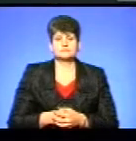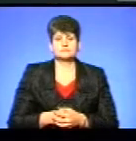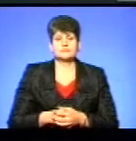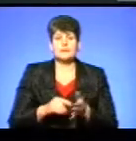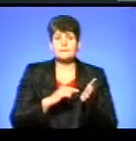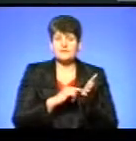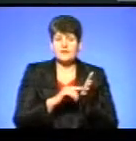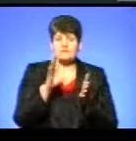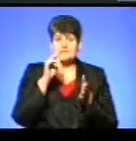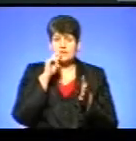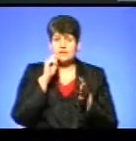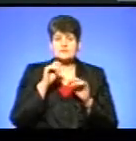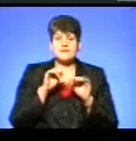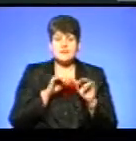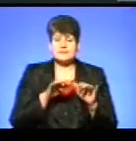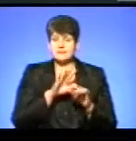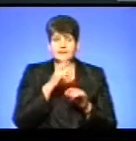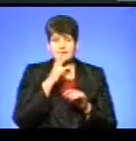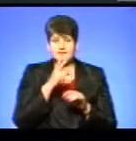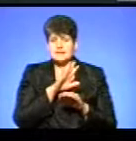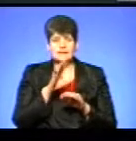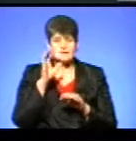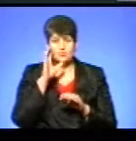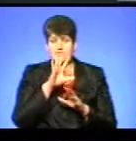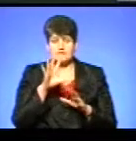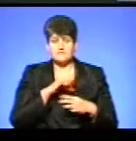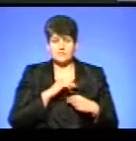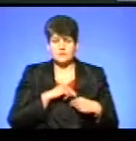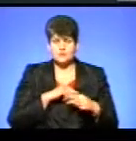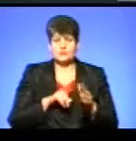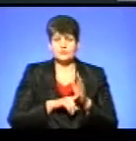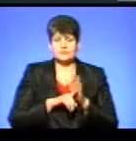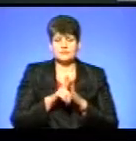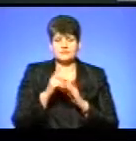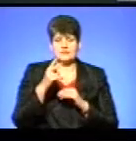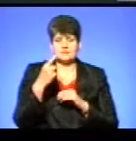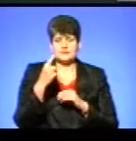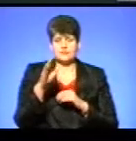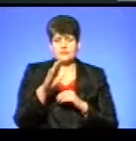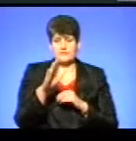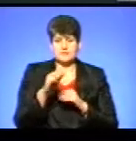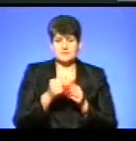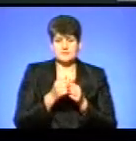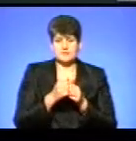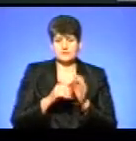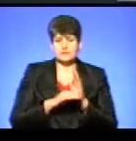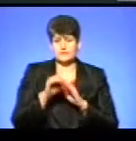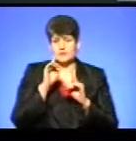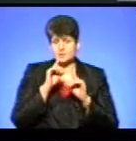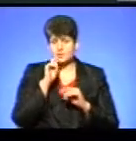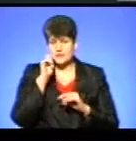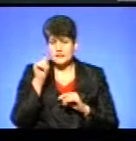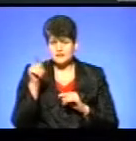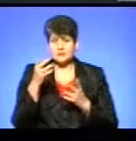Зазначу, всеукраїнська акція «Не дивись, не слухай, не співпрацюй» стартувала 21 вересня під стінами Верховної Ради України.